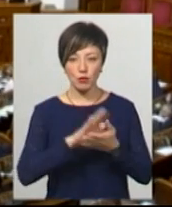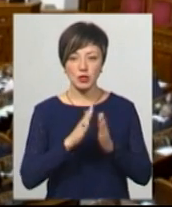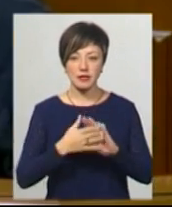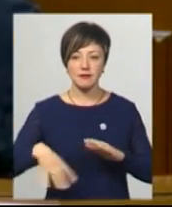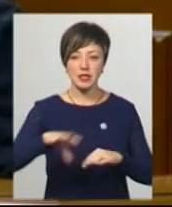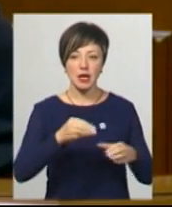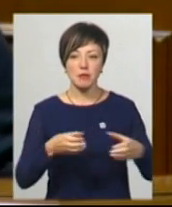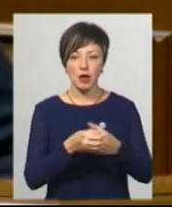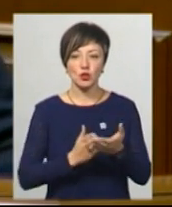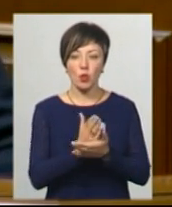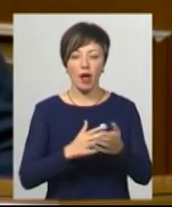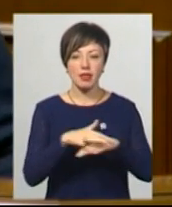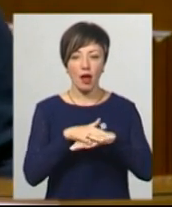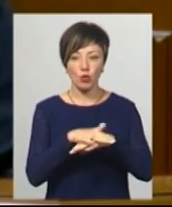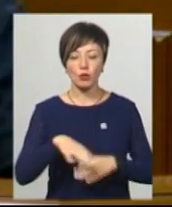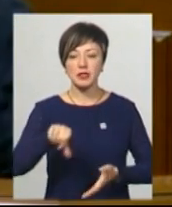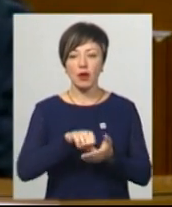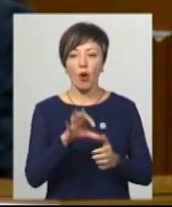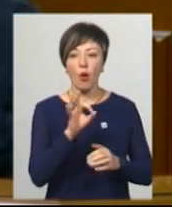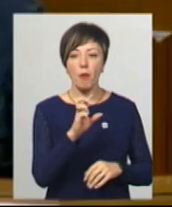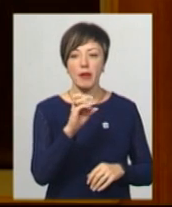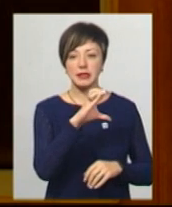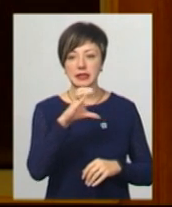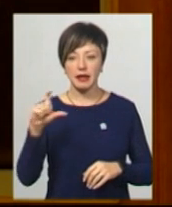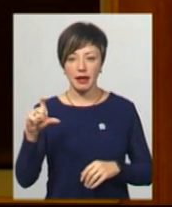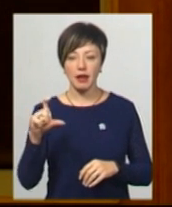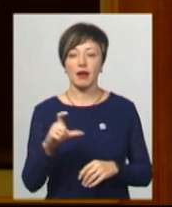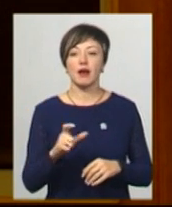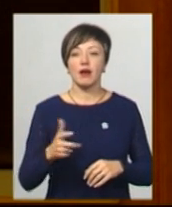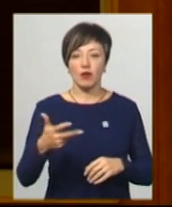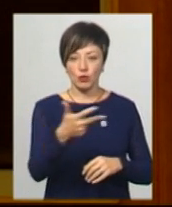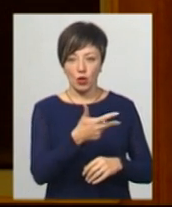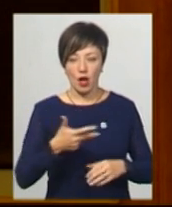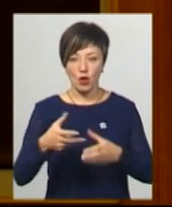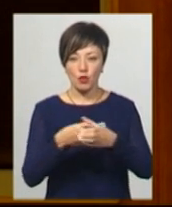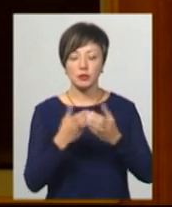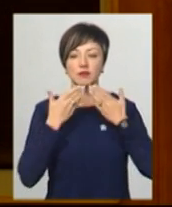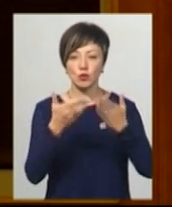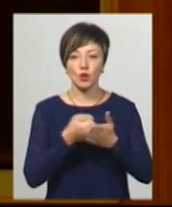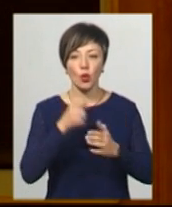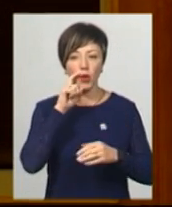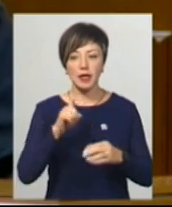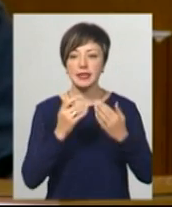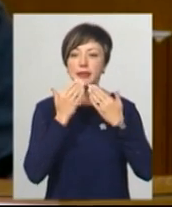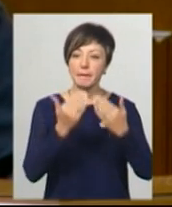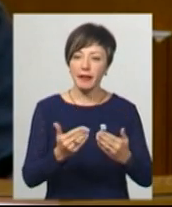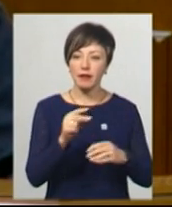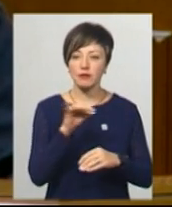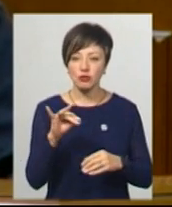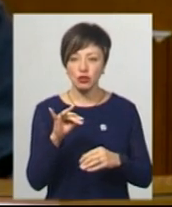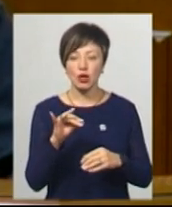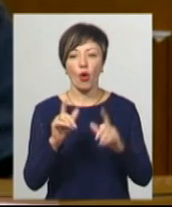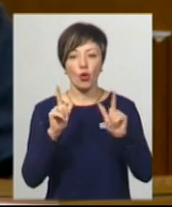усієї фракції «Слуга народу». Каже, представник ОБСЄ у тристоронній контактній групі Мартін Сайдік звернувся до України та запитав, чи та